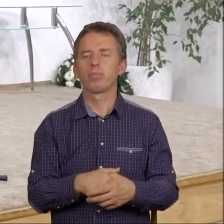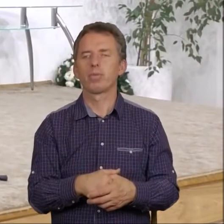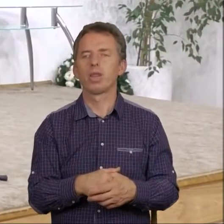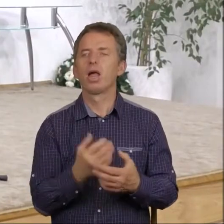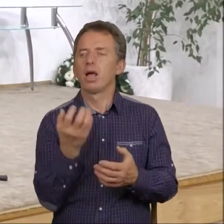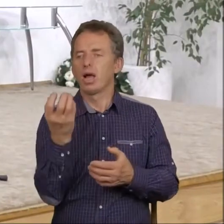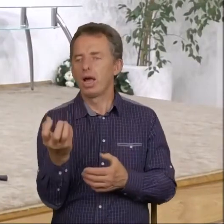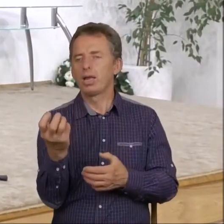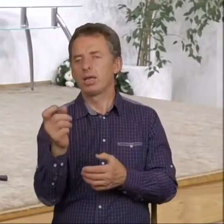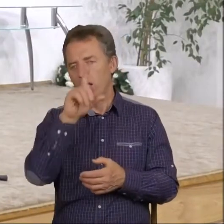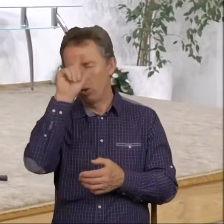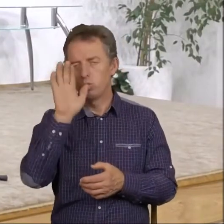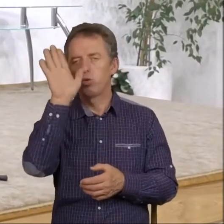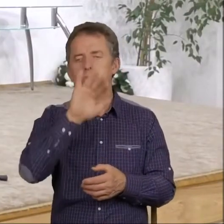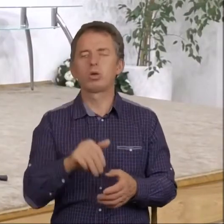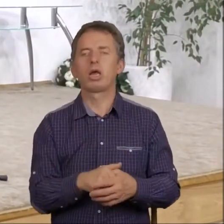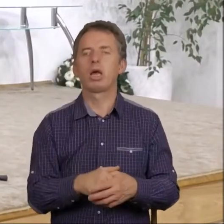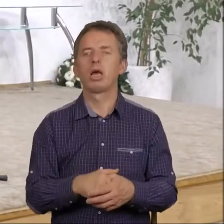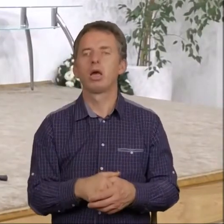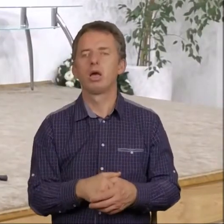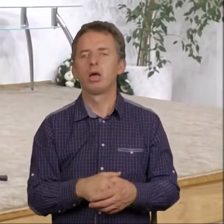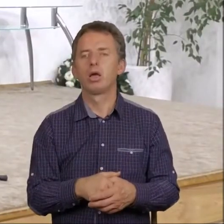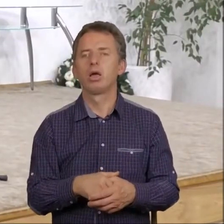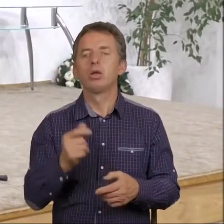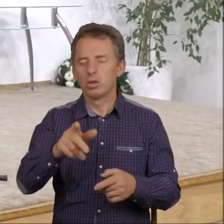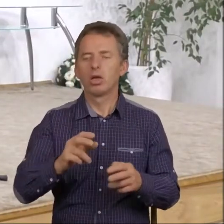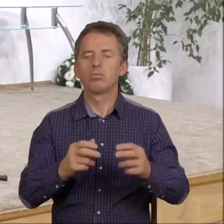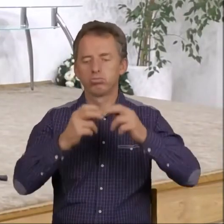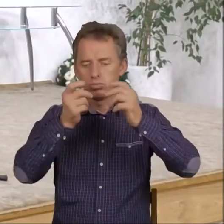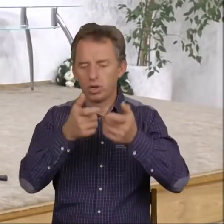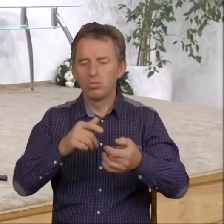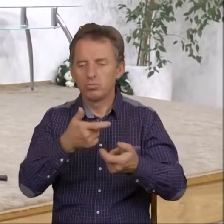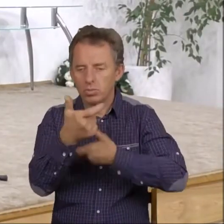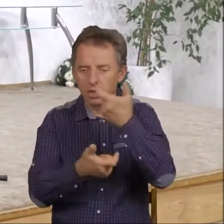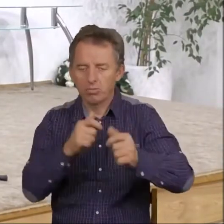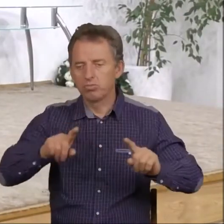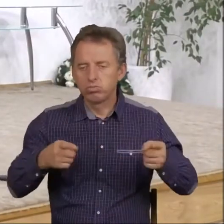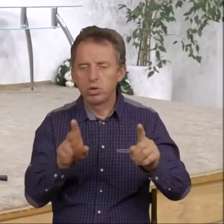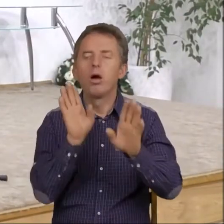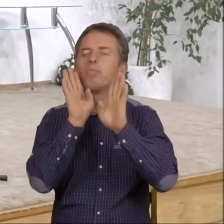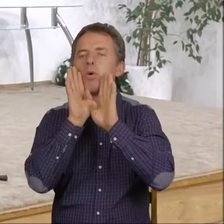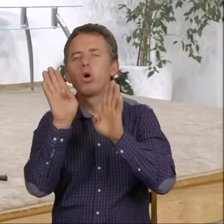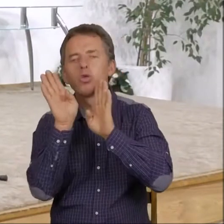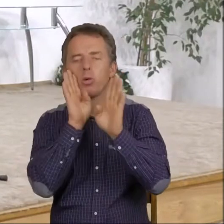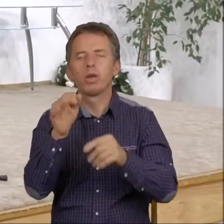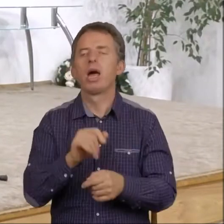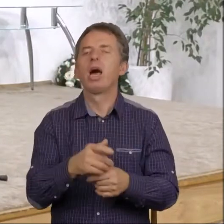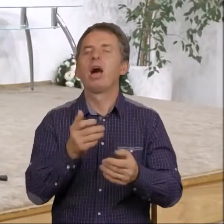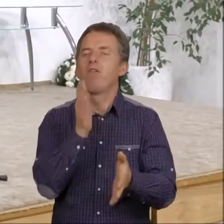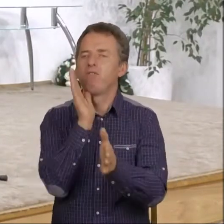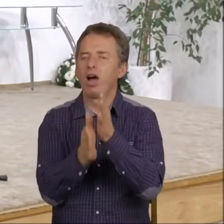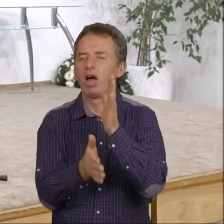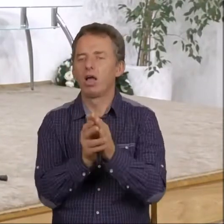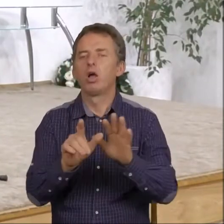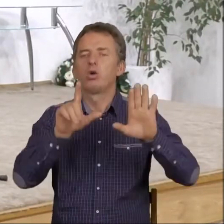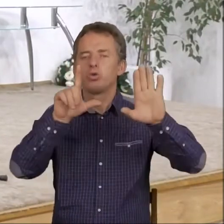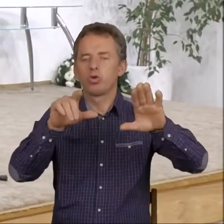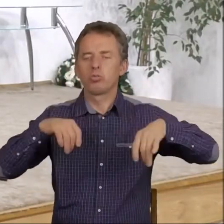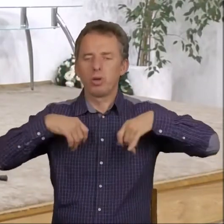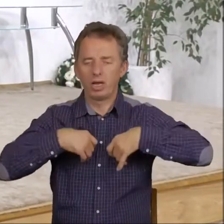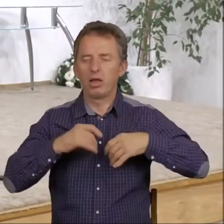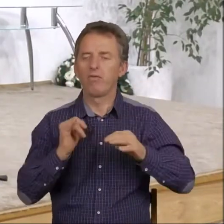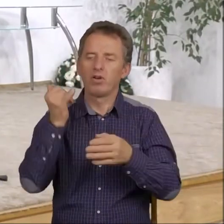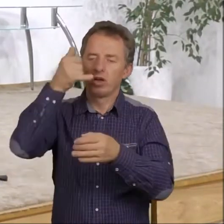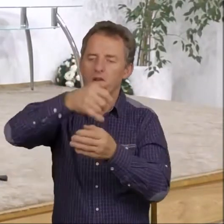Garsteczka ludu Bożego. Tam razem rozegra się podobna walka. Wtedy siódmy anioł wylał